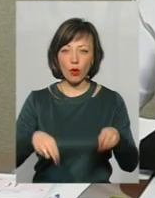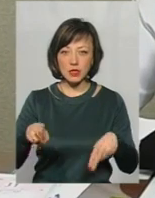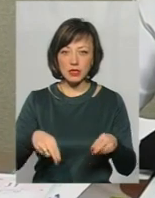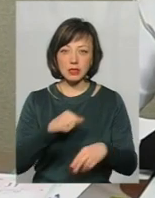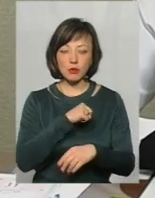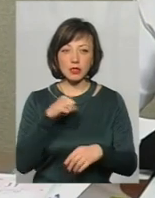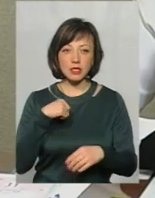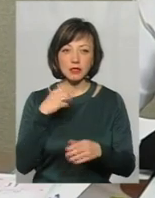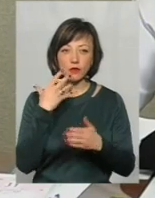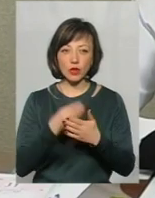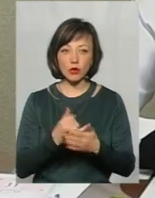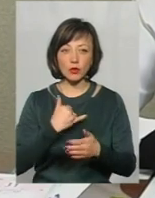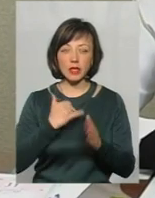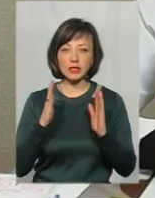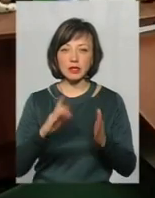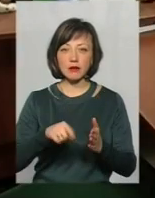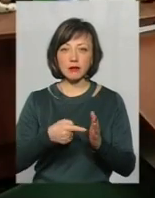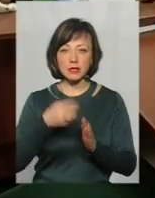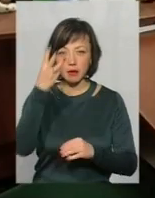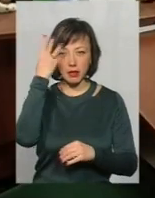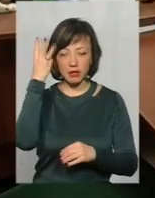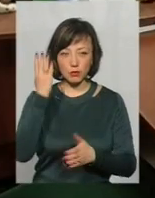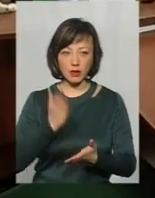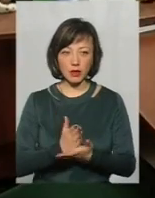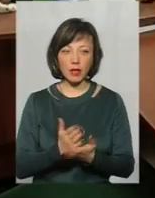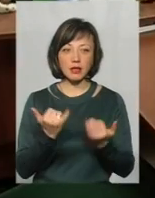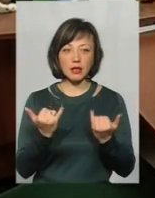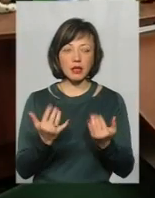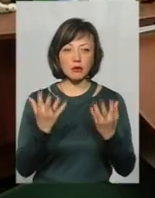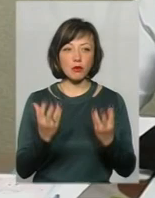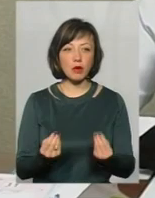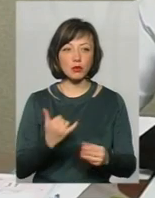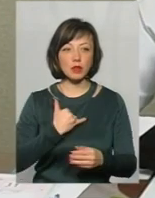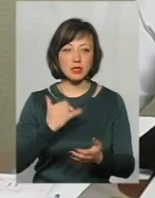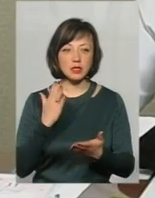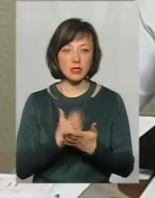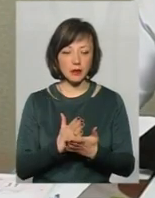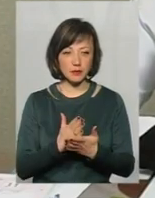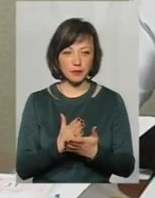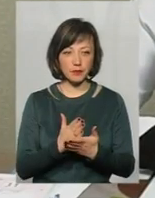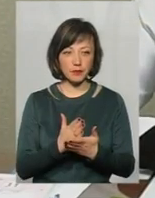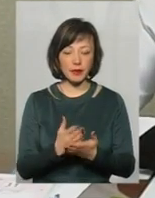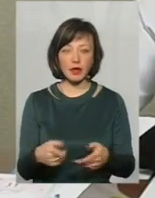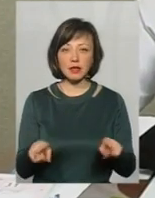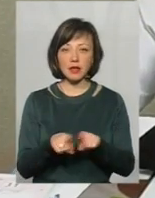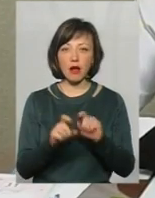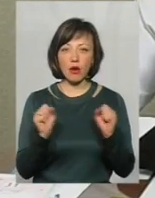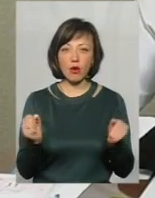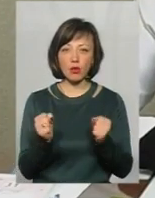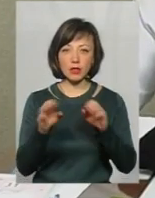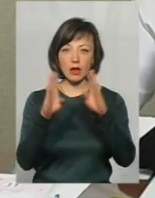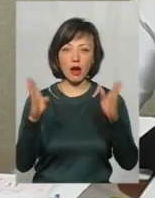самостійних своїх у нас лише тільки в місті Хмельницькому. На даний момент у нас є така холодильна